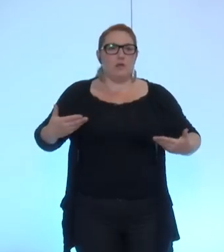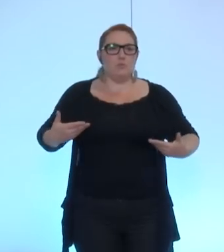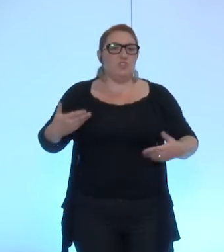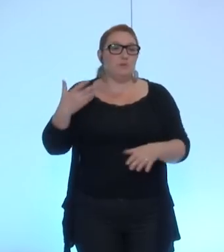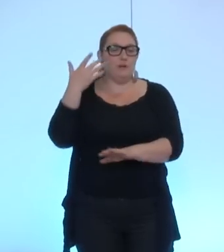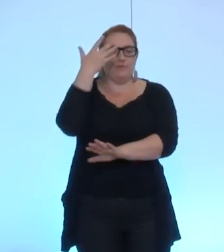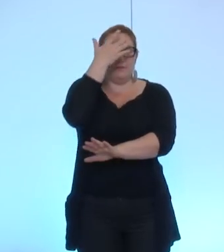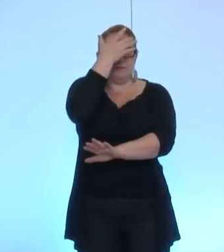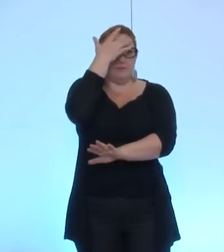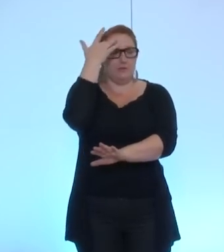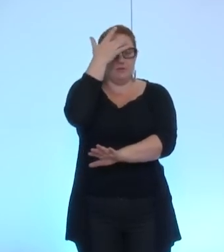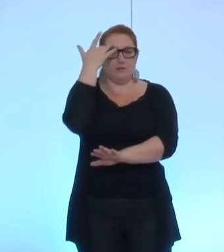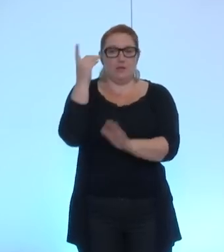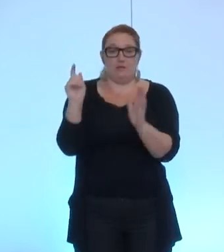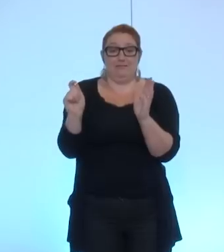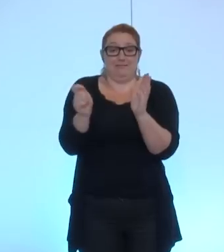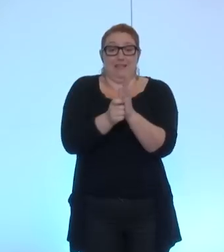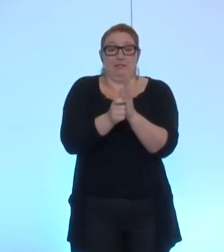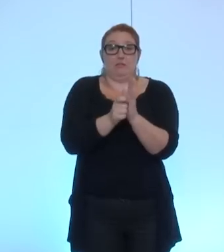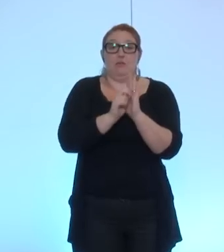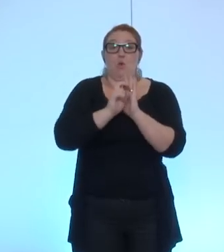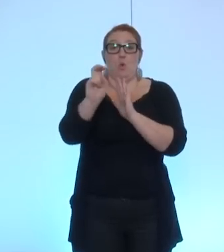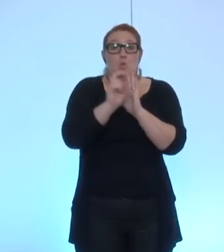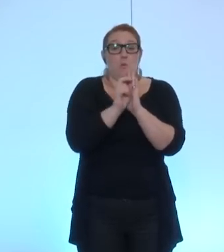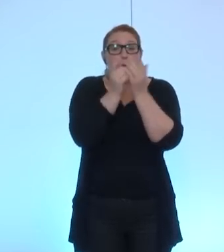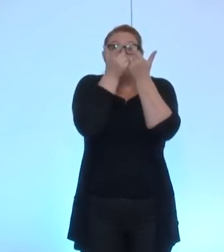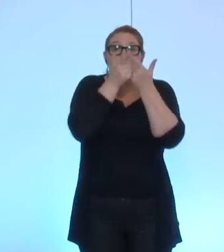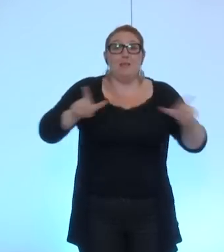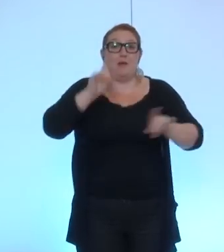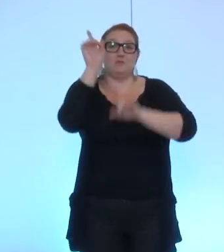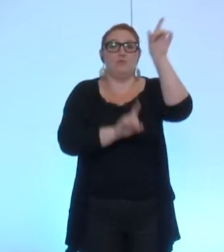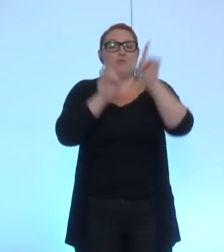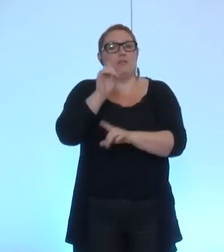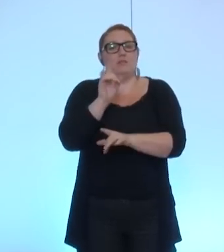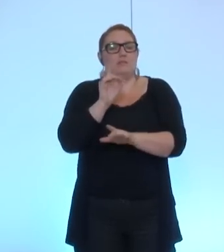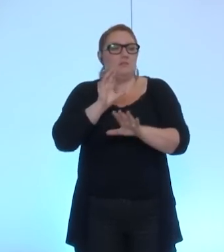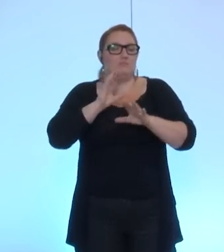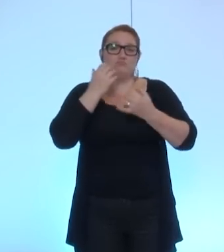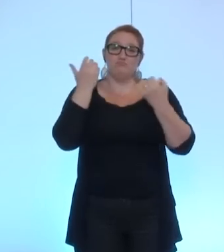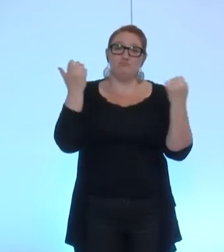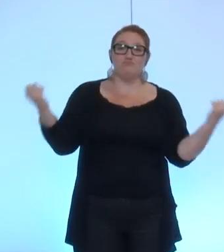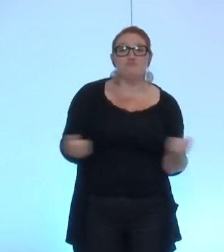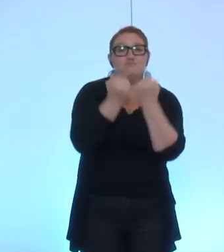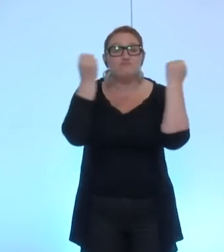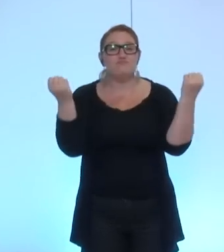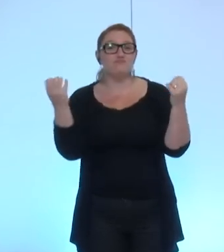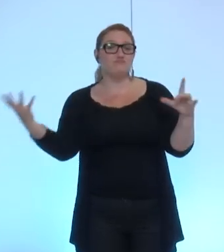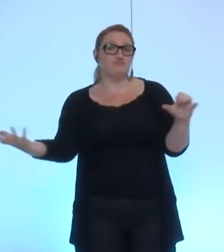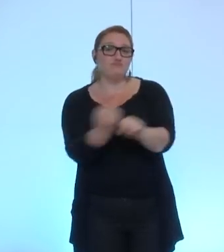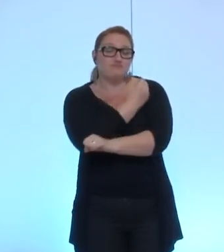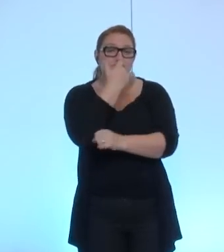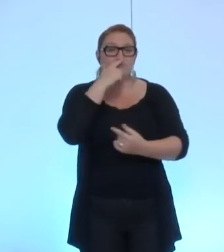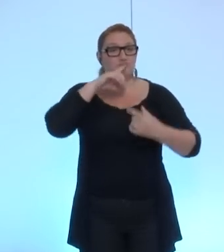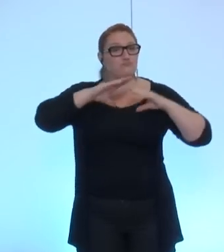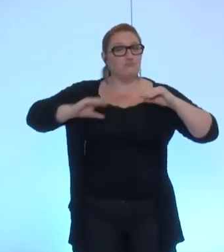anniversaire de la libération de Grenoble, qui a été une réussite populaire avec des moments forts.